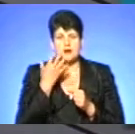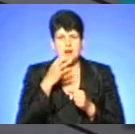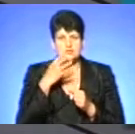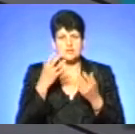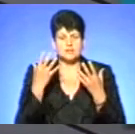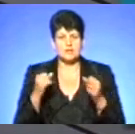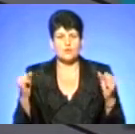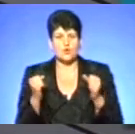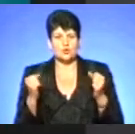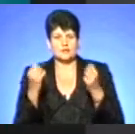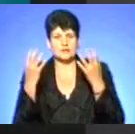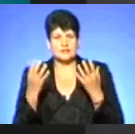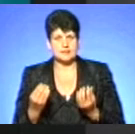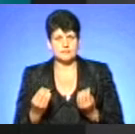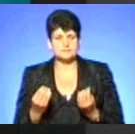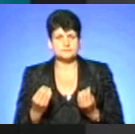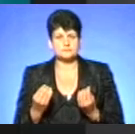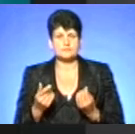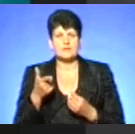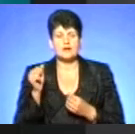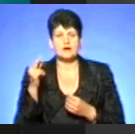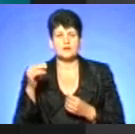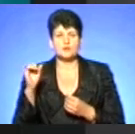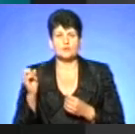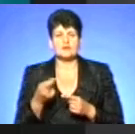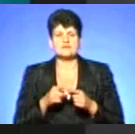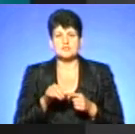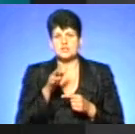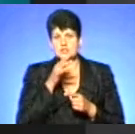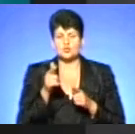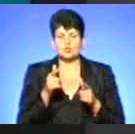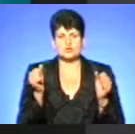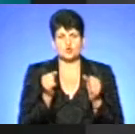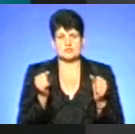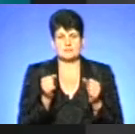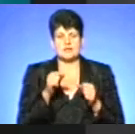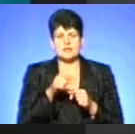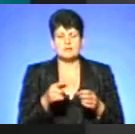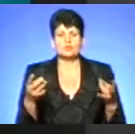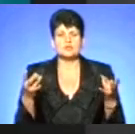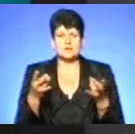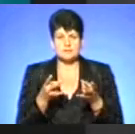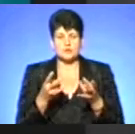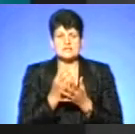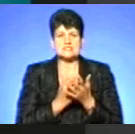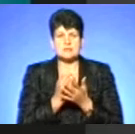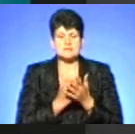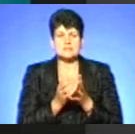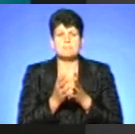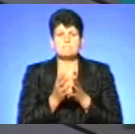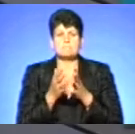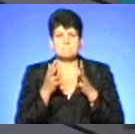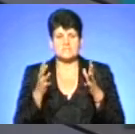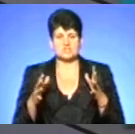запасти якомога більше енергії. Енергію вона може отримати тільки, коли вона гріється на сонечку. Вона від сонця